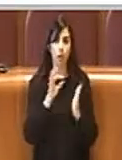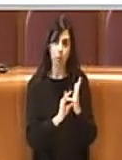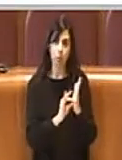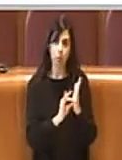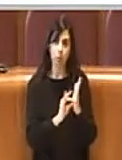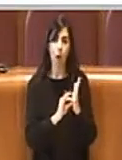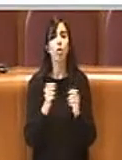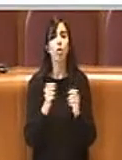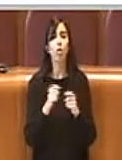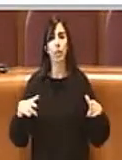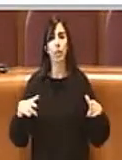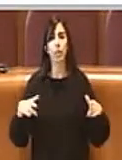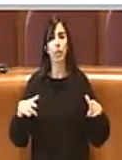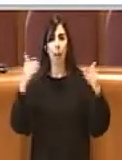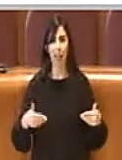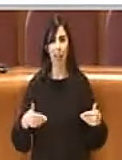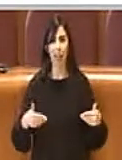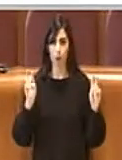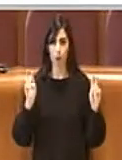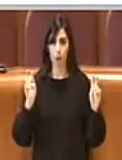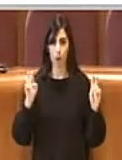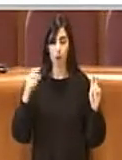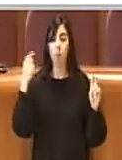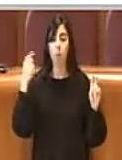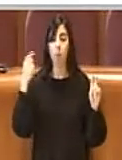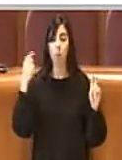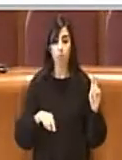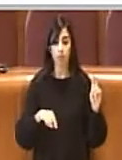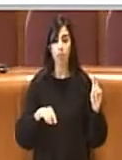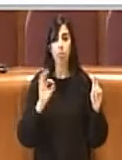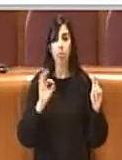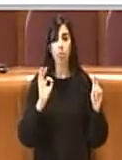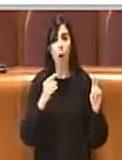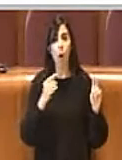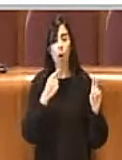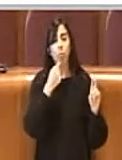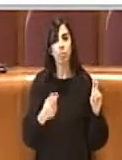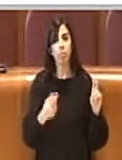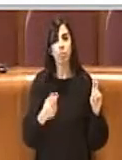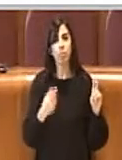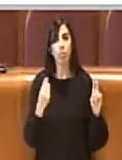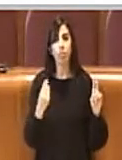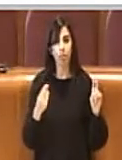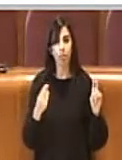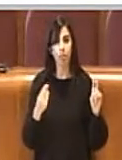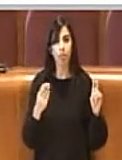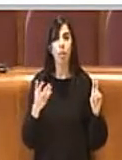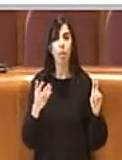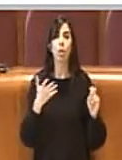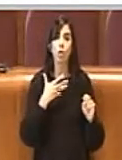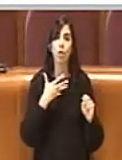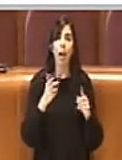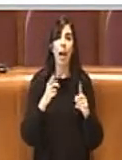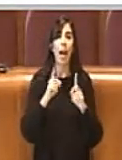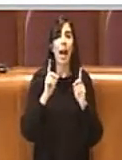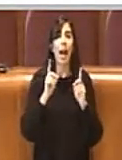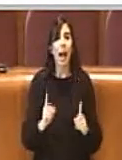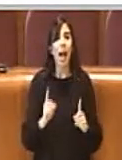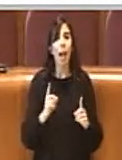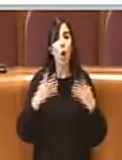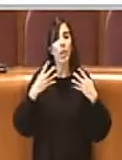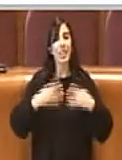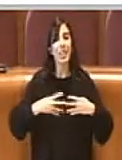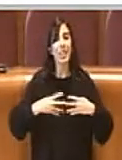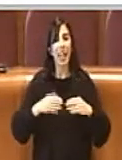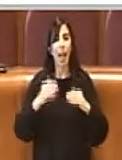piattaforma quindi quello che mh vede la condivisione e razionalizzazione degli ecosistemi verticali